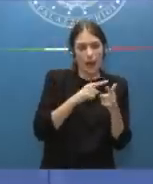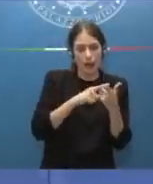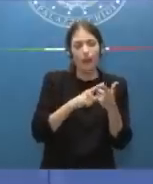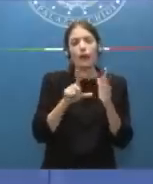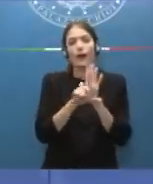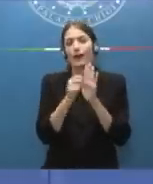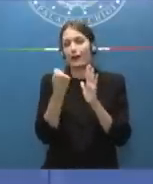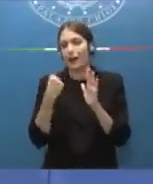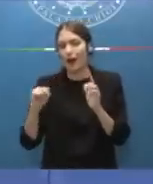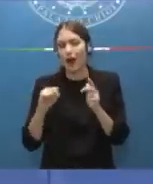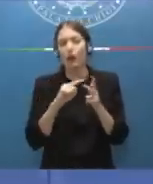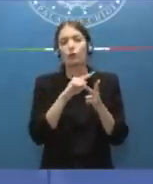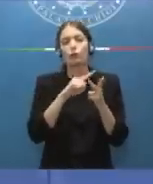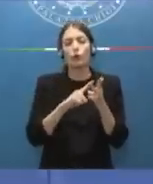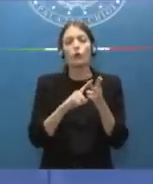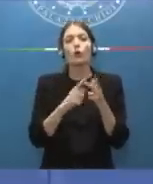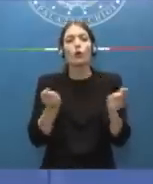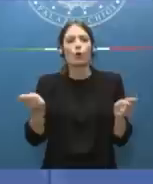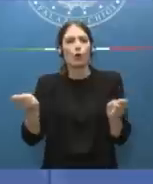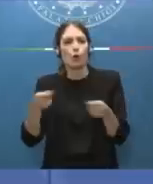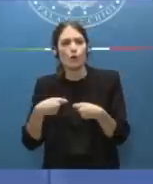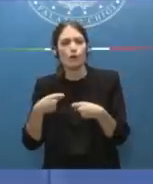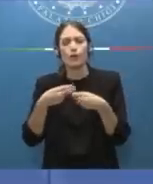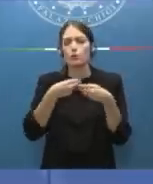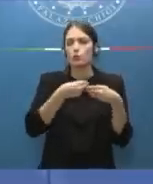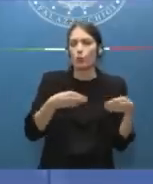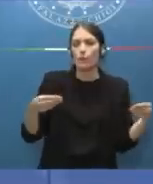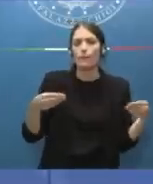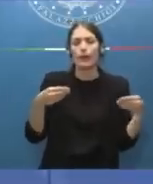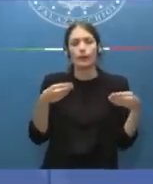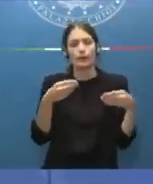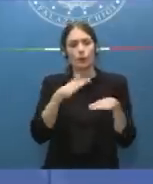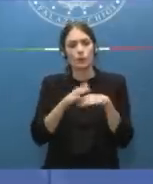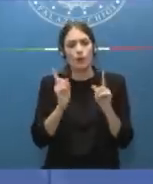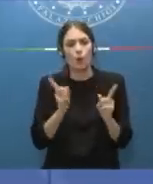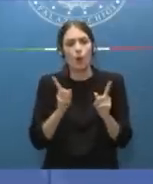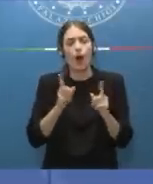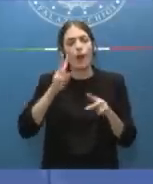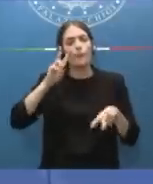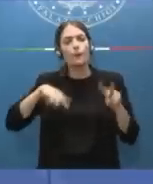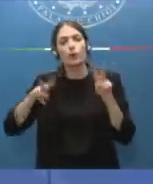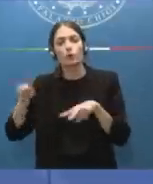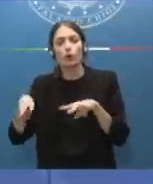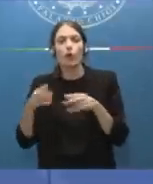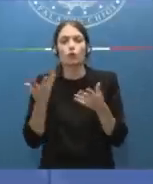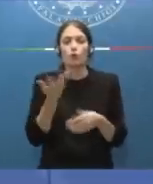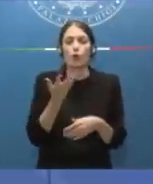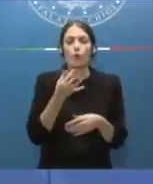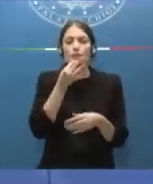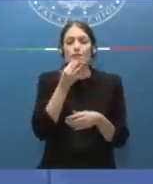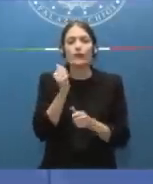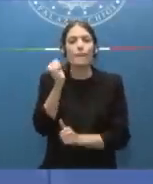reato sia sul piano delle confische degli strumenti utilizzati sia anche sul tema del monitoraggio cioè su come si faccia a prevenire